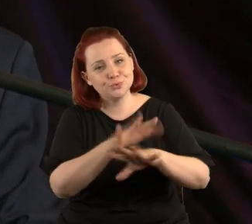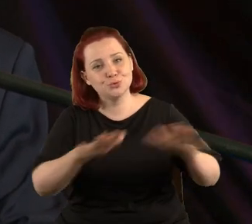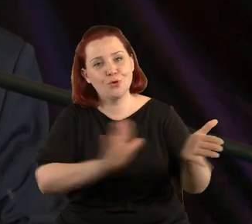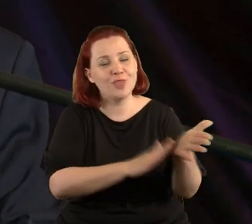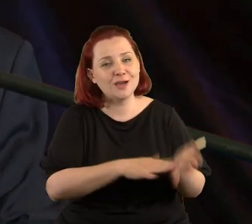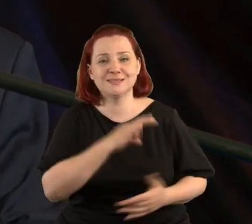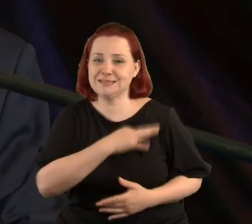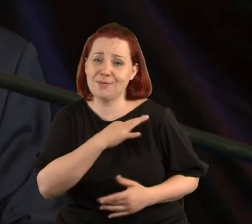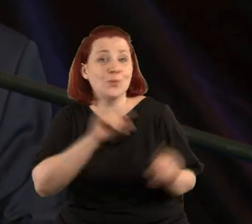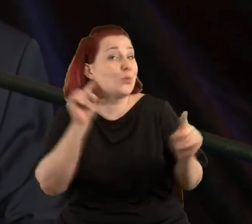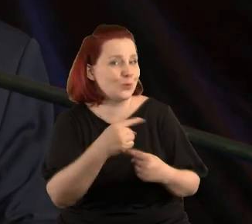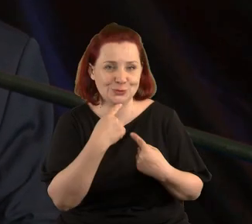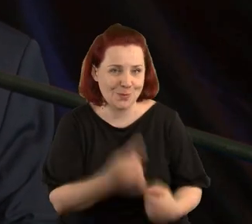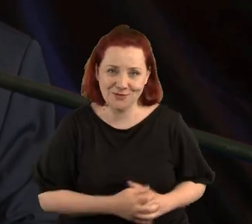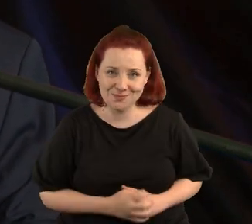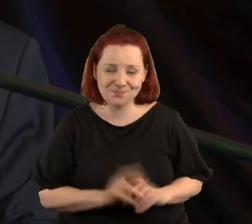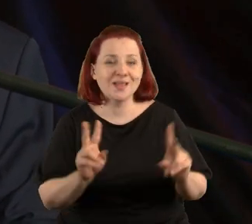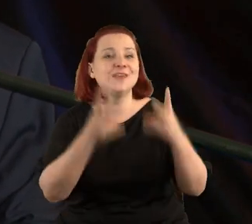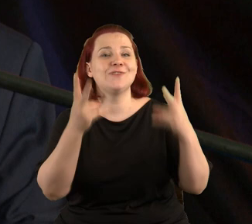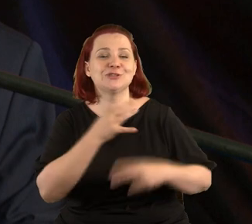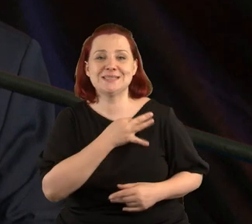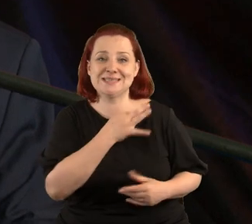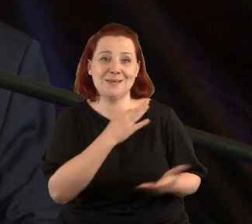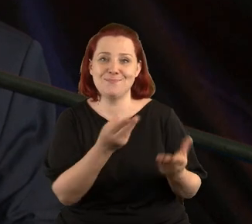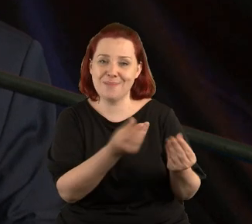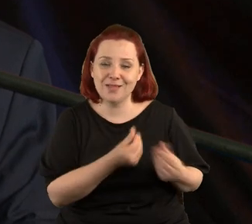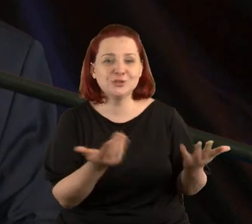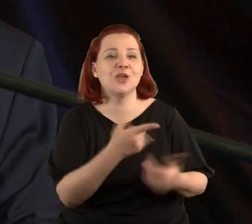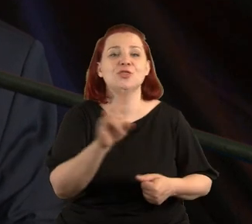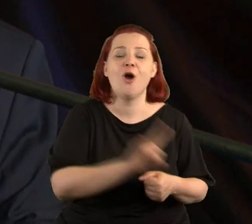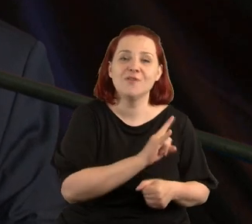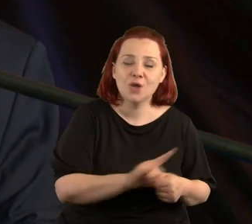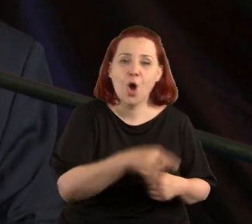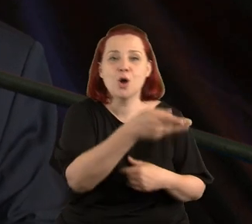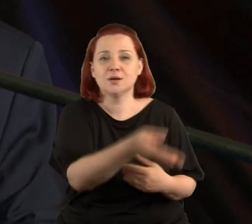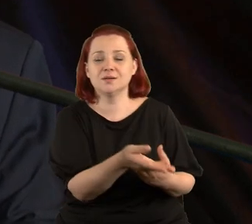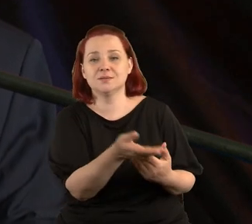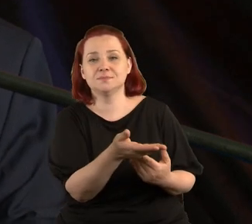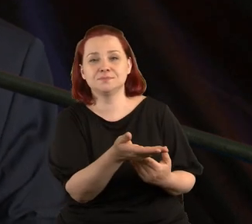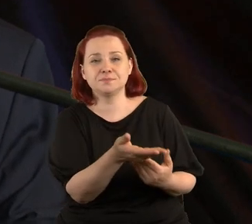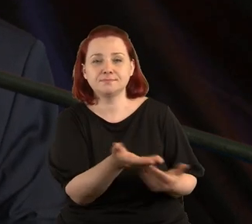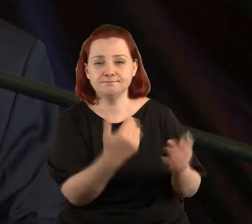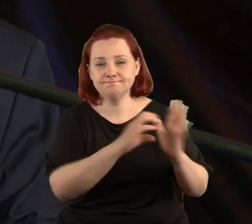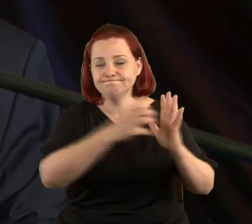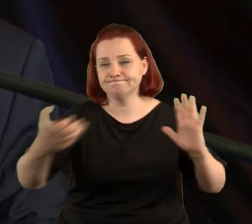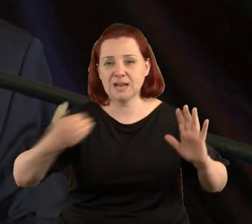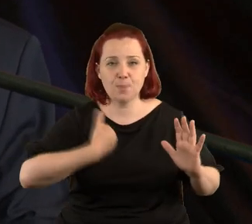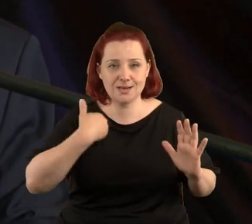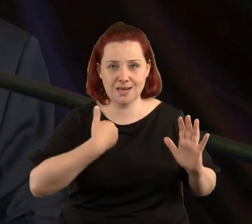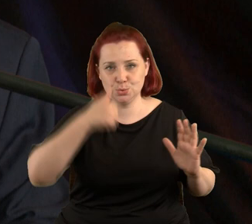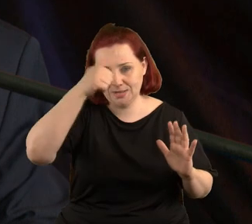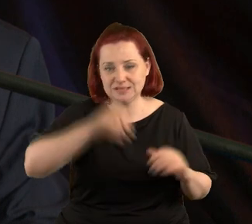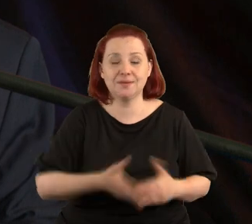stypendiów. Krótko, ważne stypendium w Nowym Jorku, Krasner Foundation Nowy Jork,